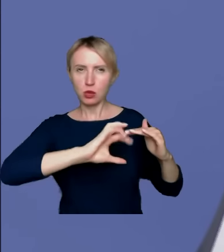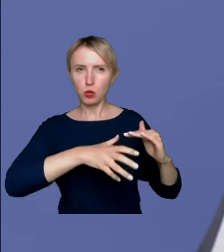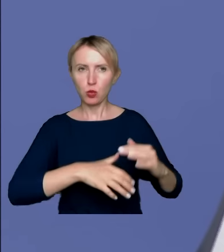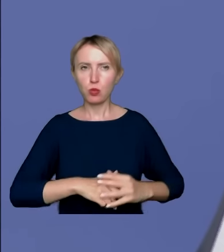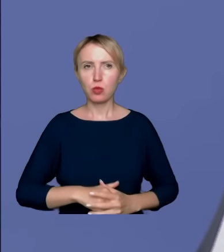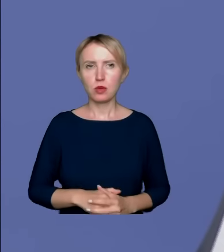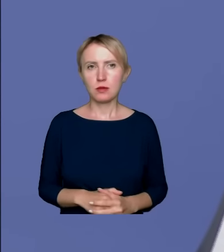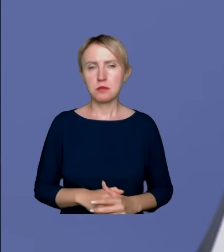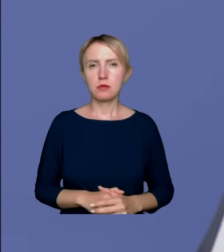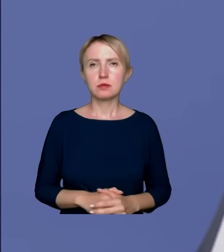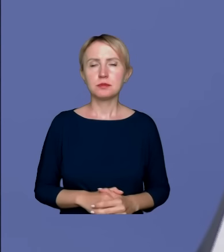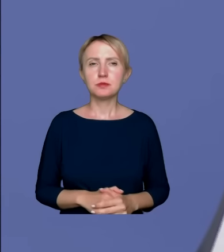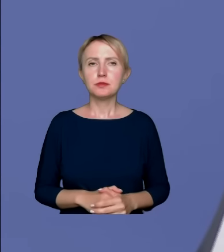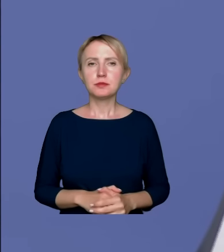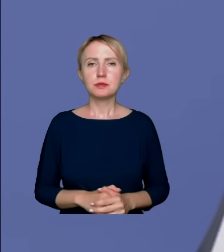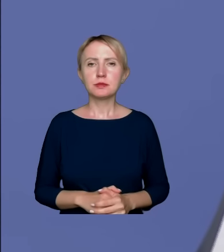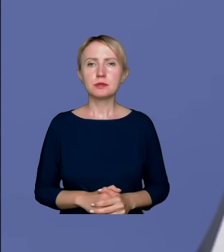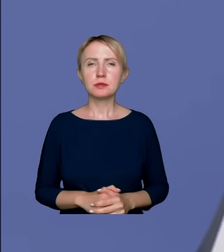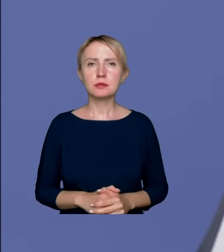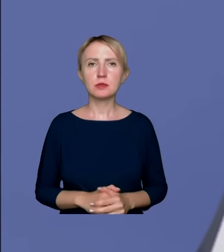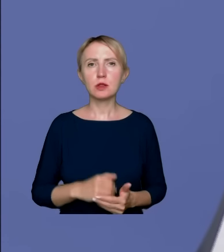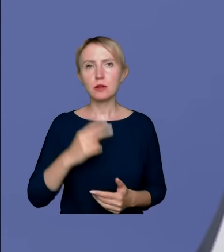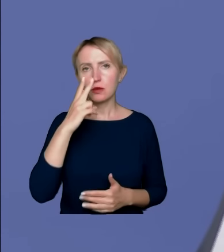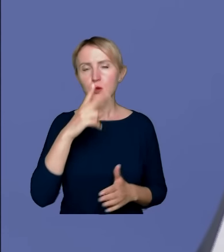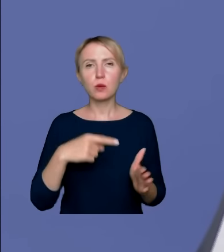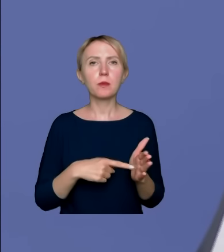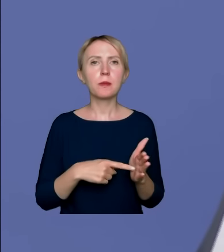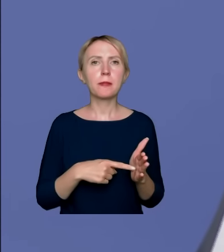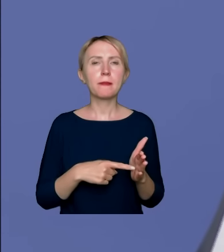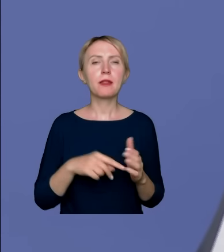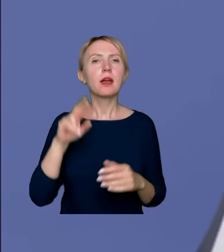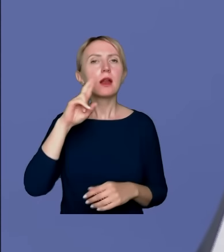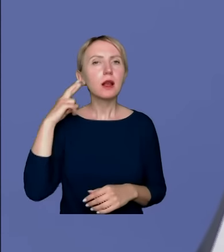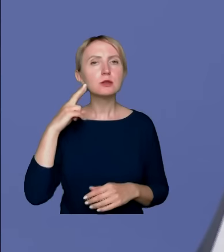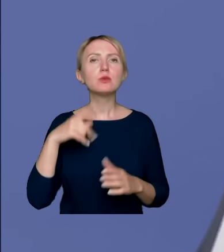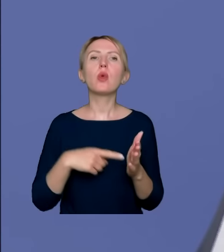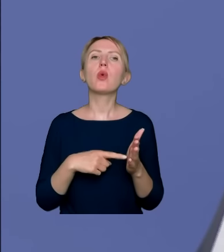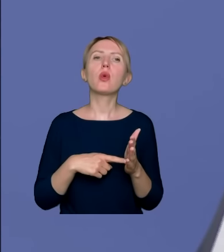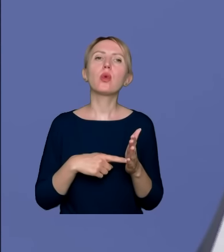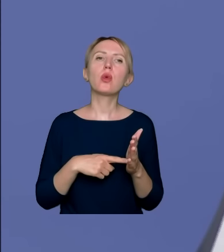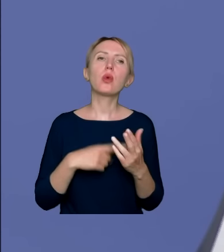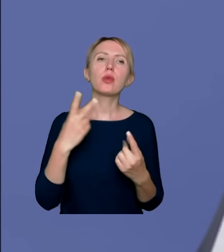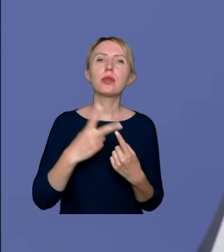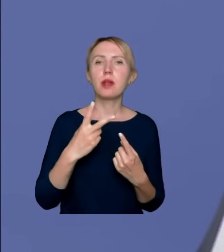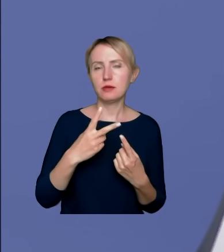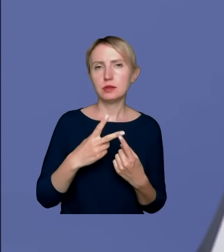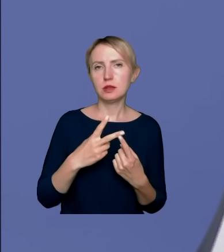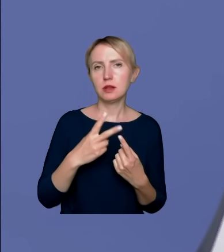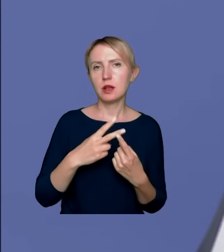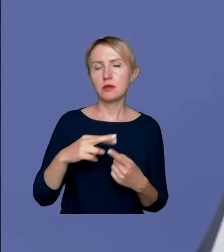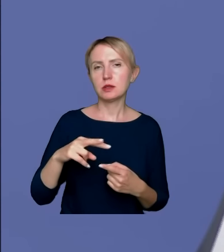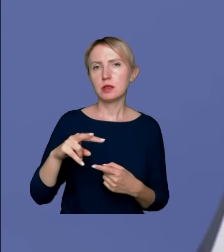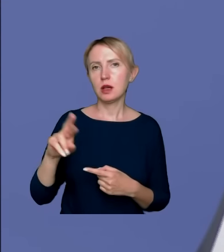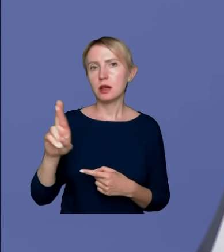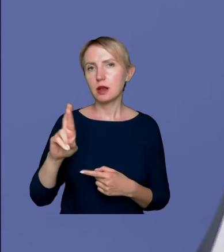przejawy tego, nazwijmy to, rasizmu w stosunku do takich telewizji jak Telewizja Republika czy